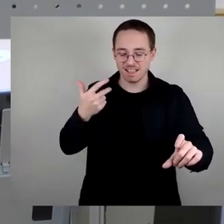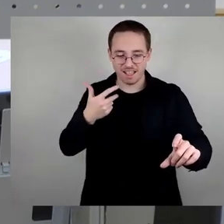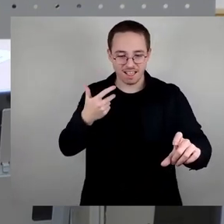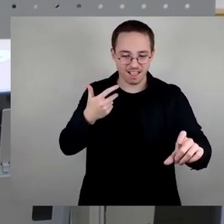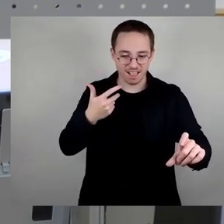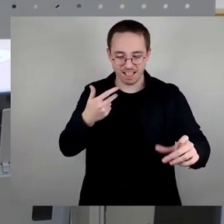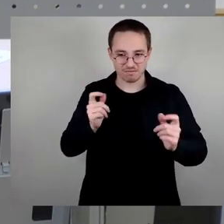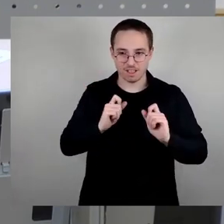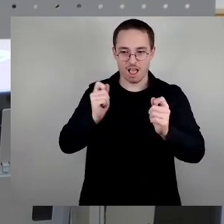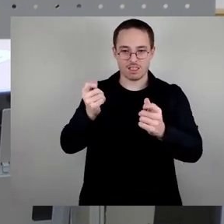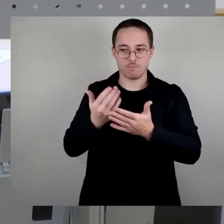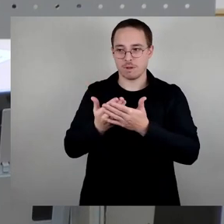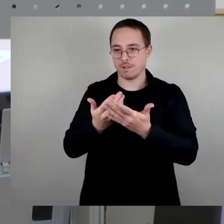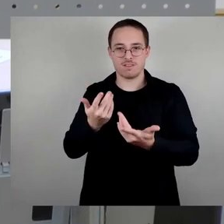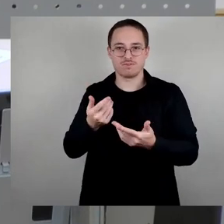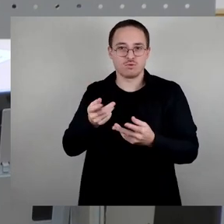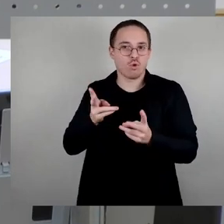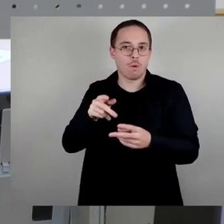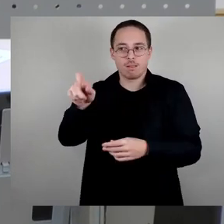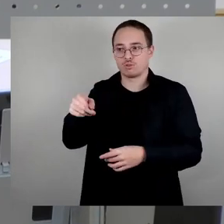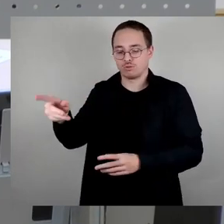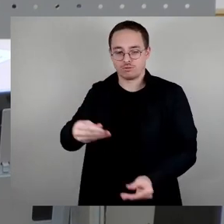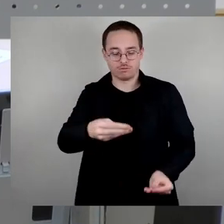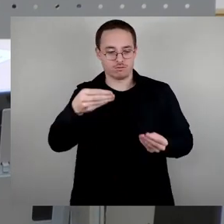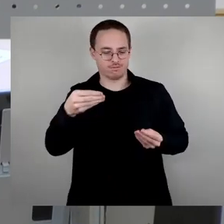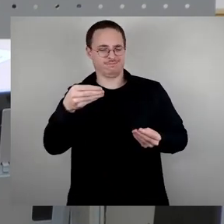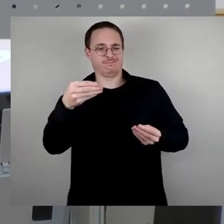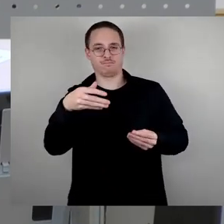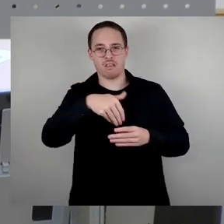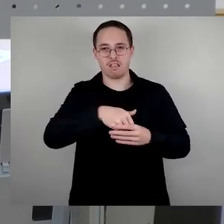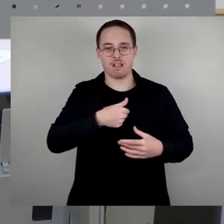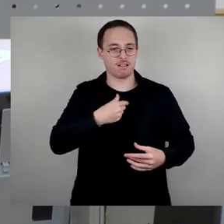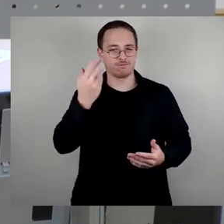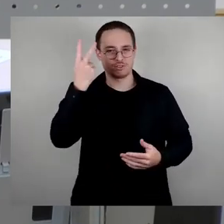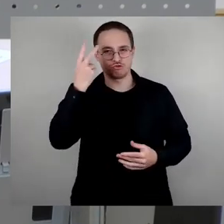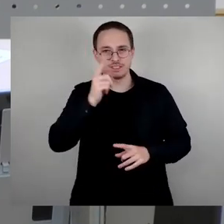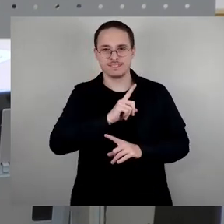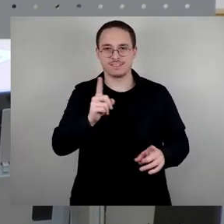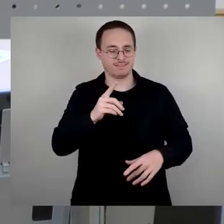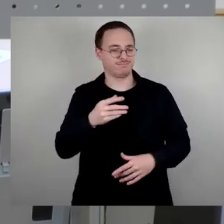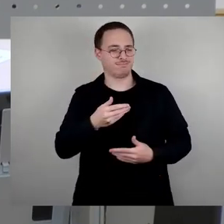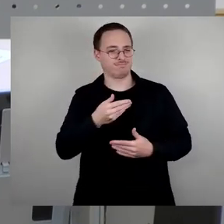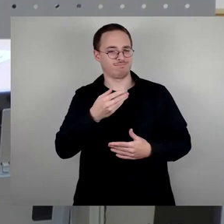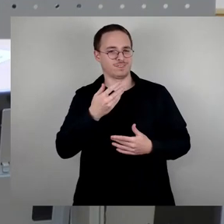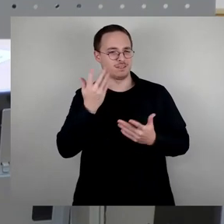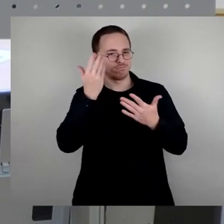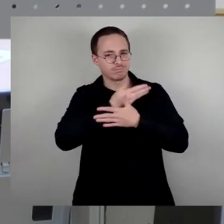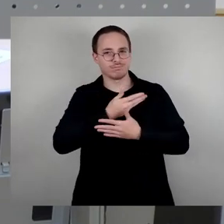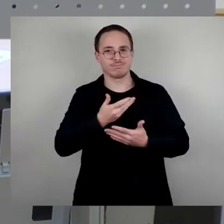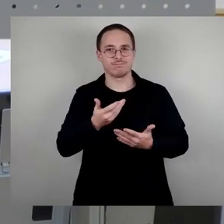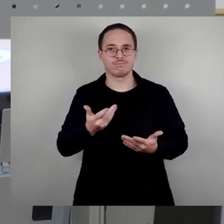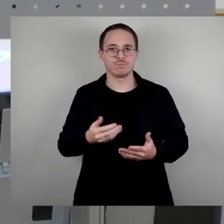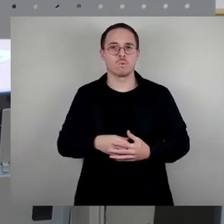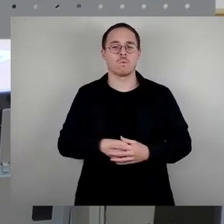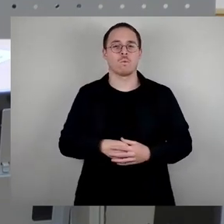ist, dann ist er ihm nicht verständlich, weil gar nicht bekannt wird, welcher Spruch das eigentlich ist. Jetzt können Sie mal draußen eine Umfrage machen. Die meisten